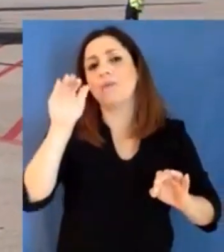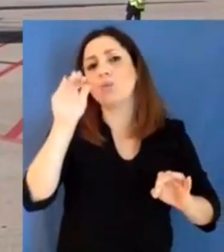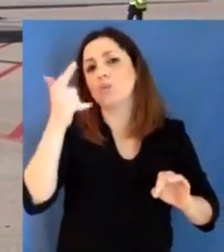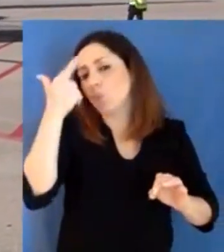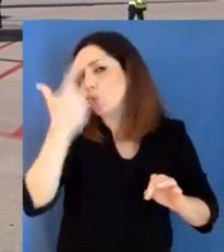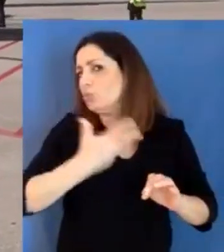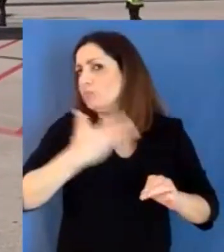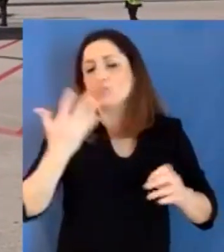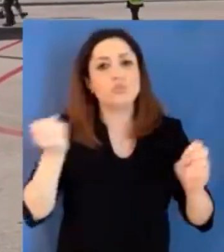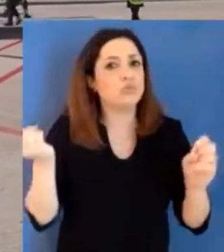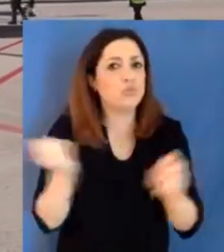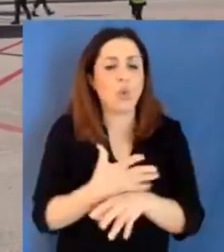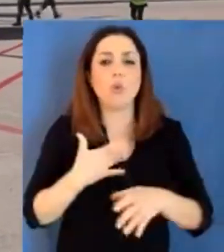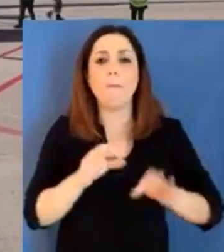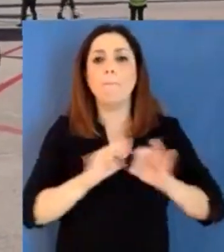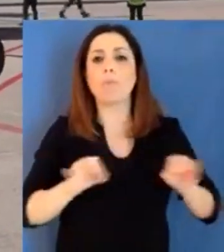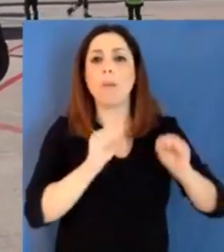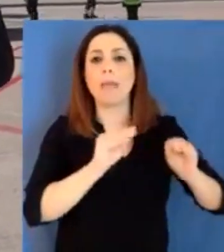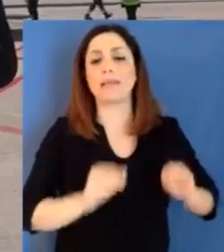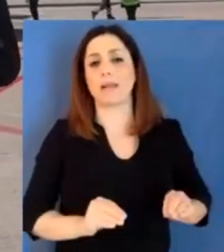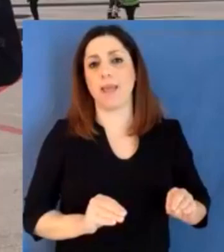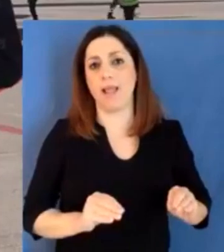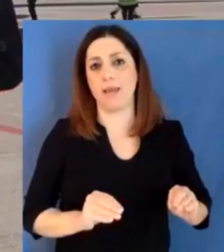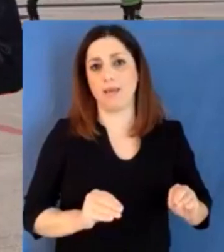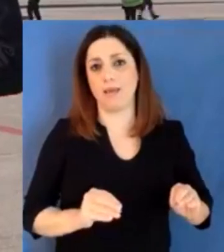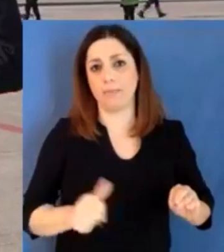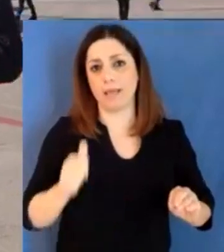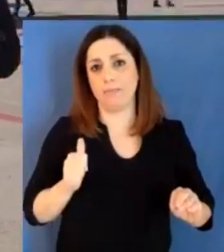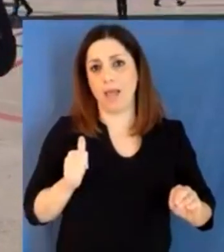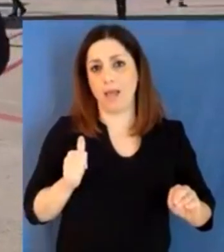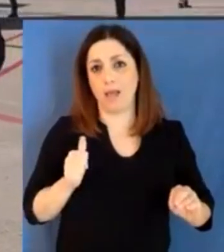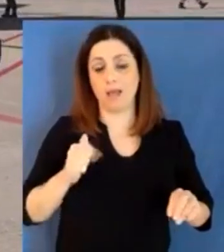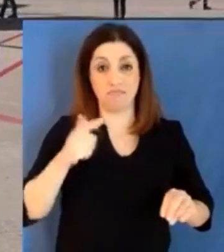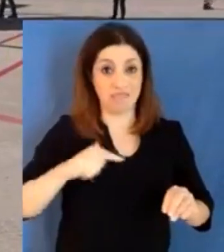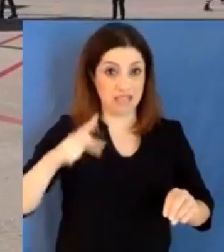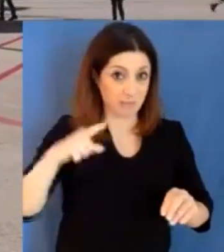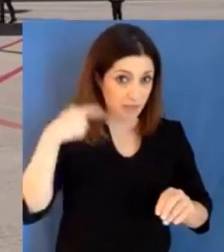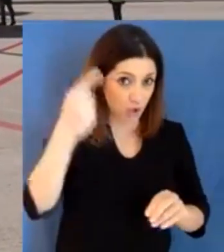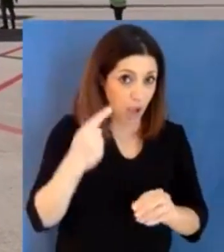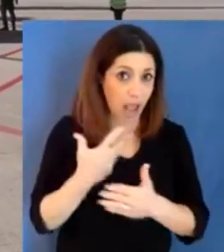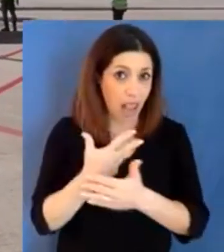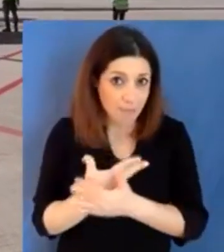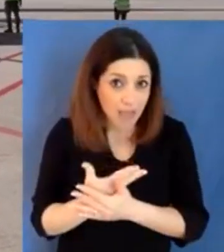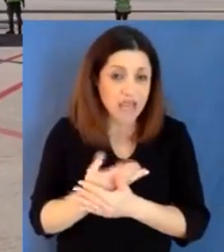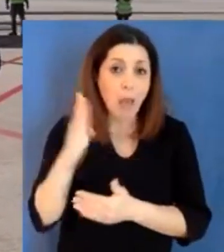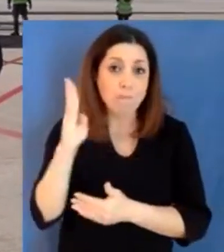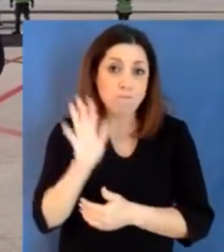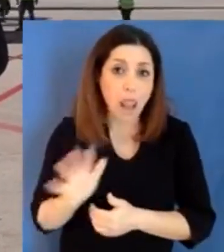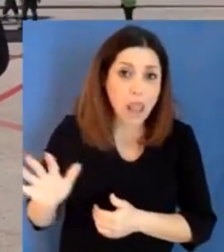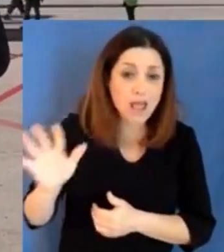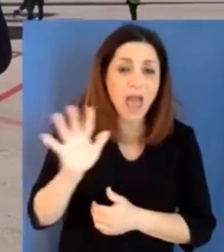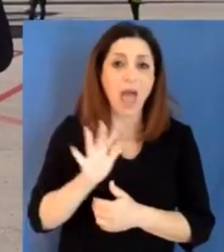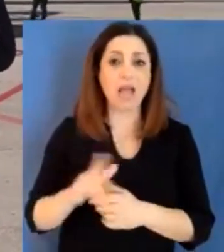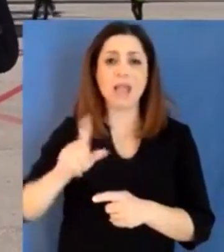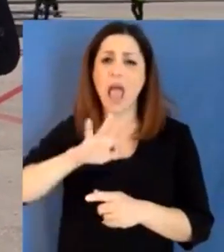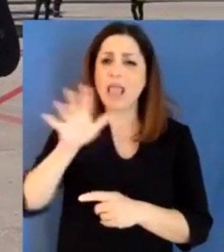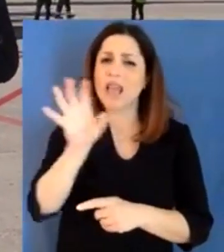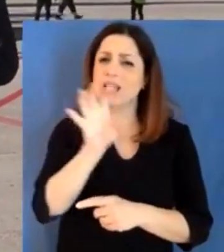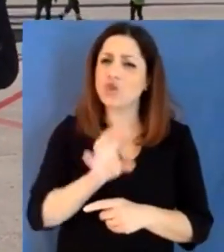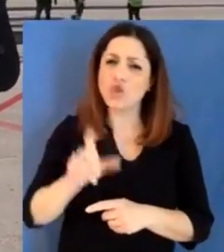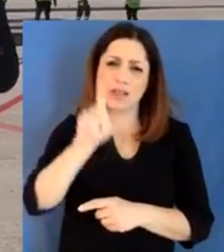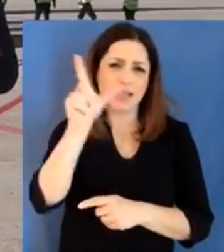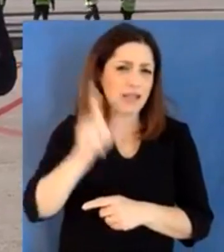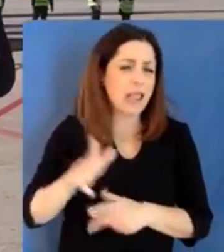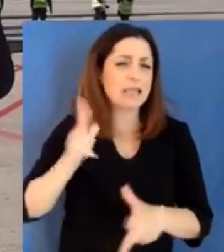'Albania, con i Balcani, con le altre regioni italiane per fare della protezione civile una